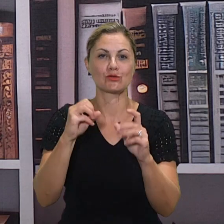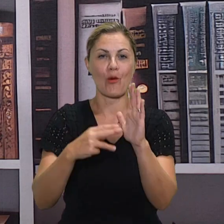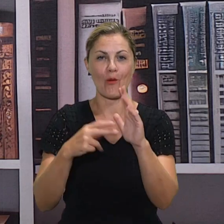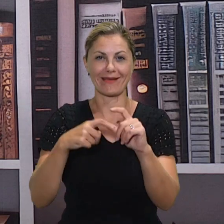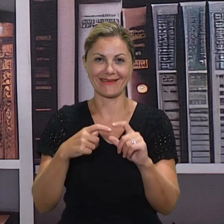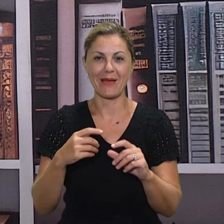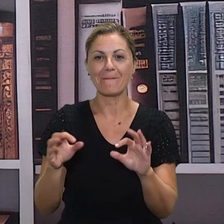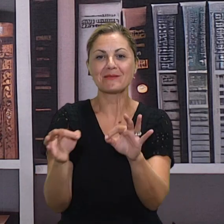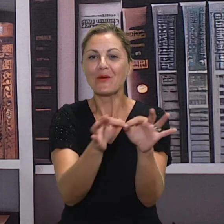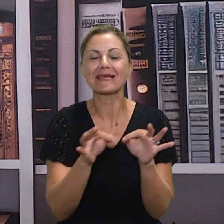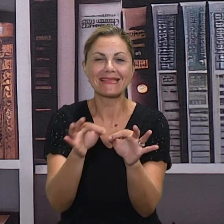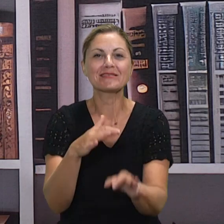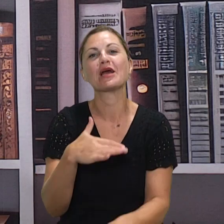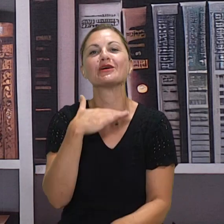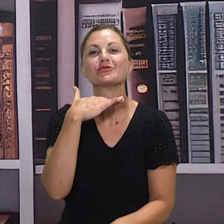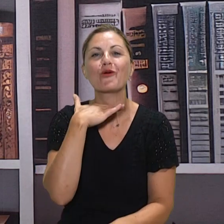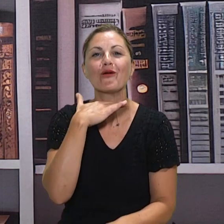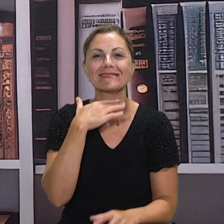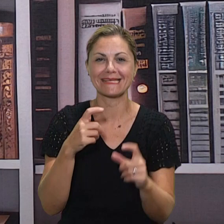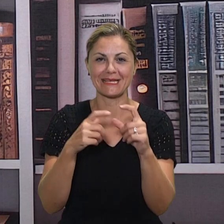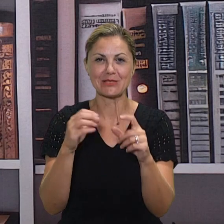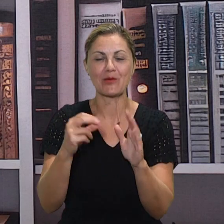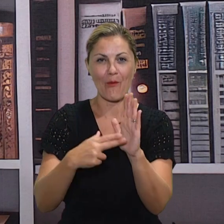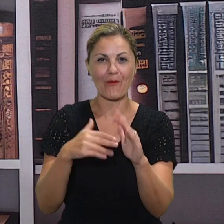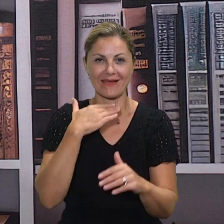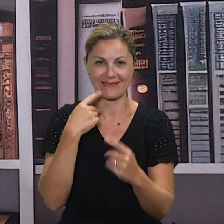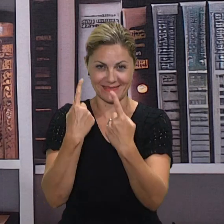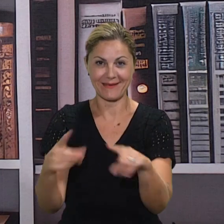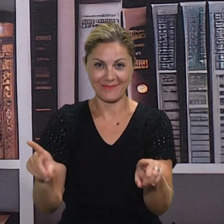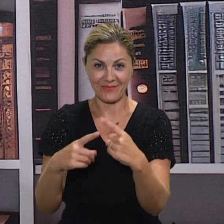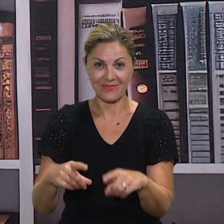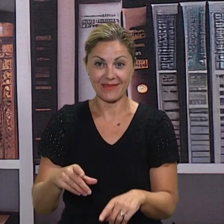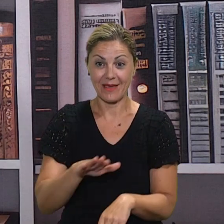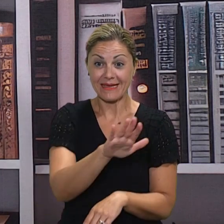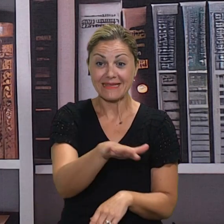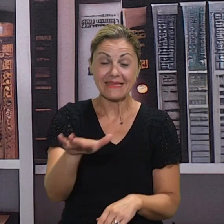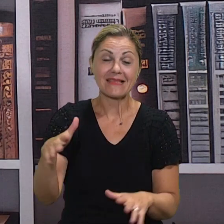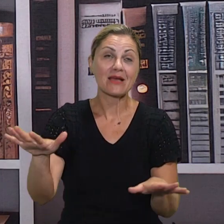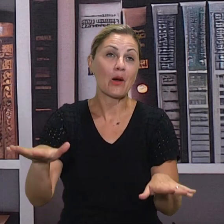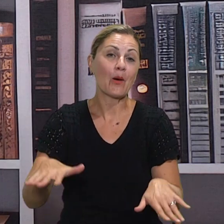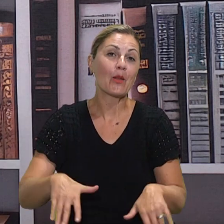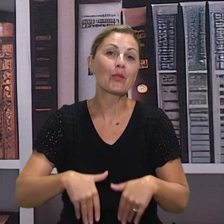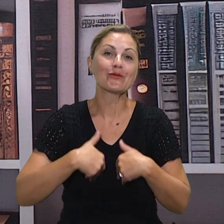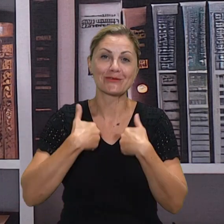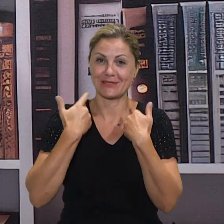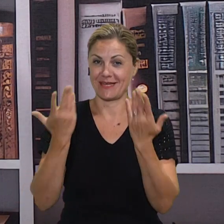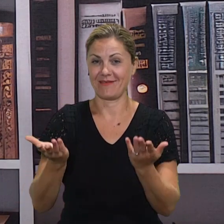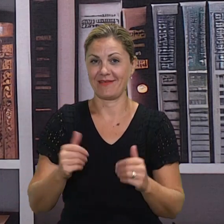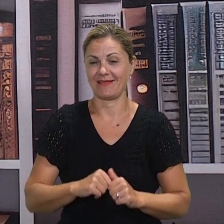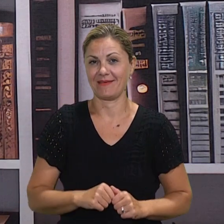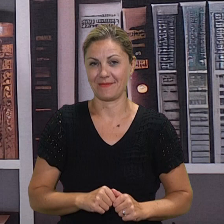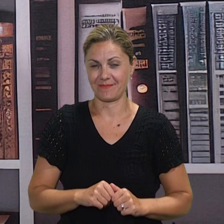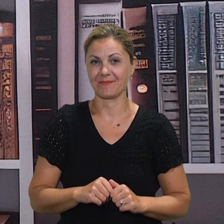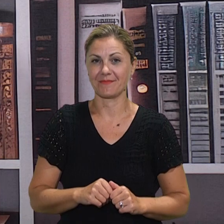školski eurosong. Tako da djeca su mogla uočiti zapravo da postoji nešto van i onih dječjih pjesmica i van tih